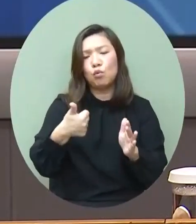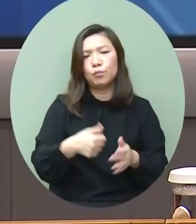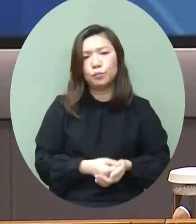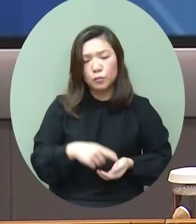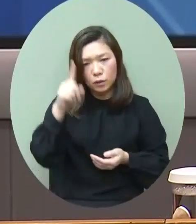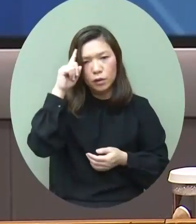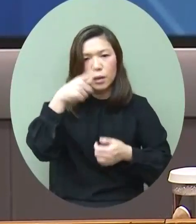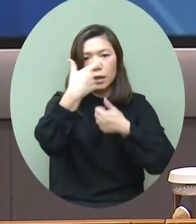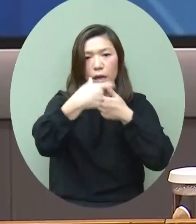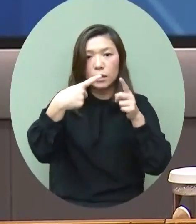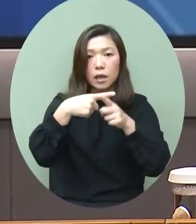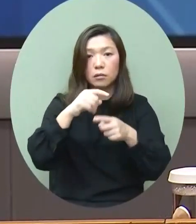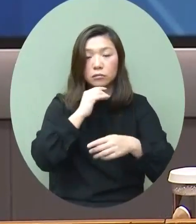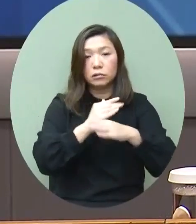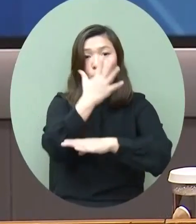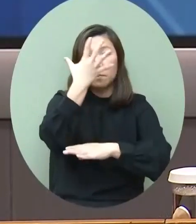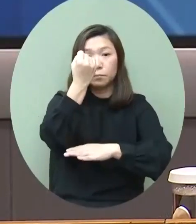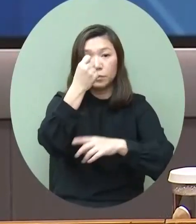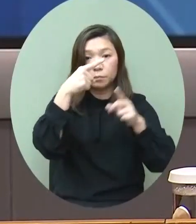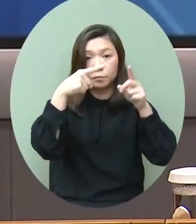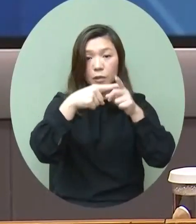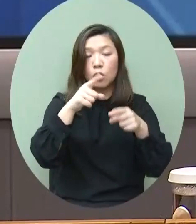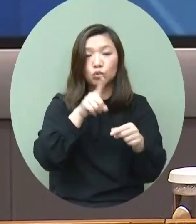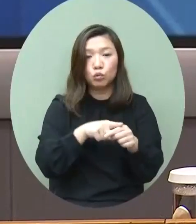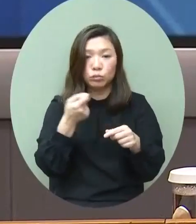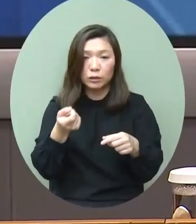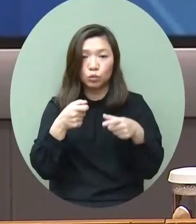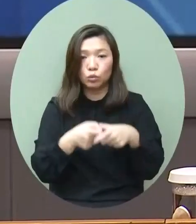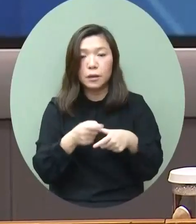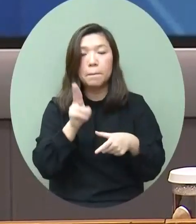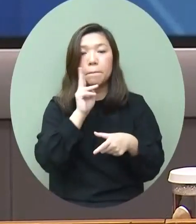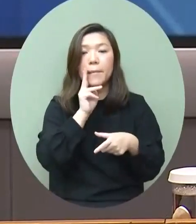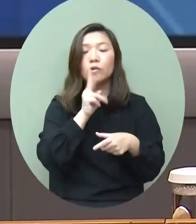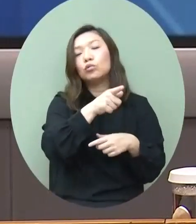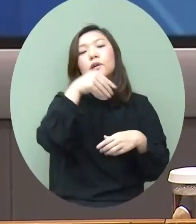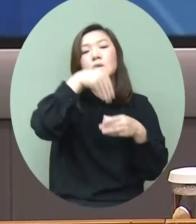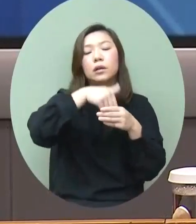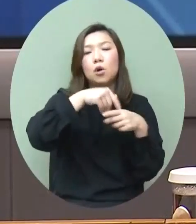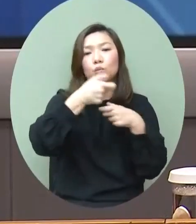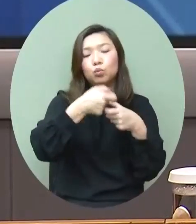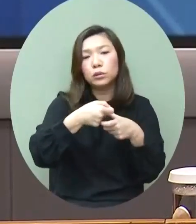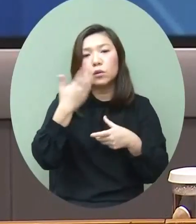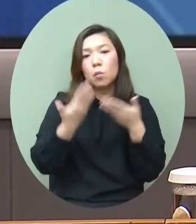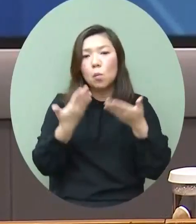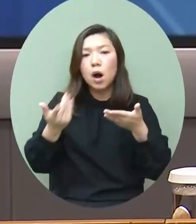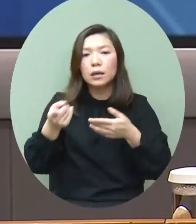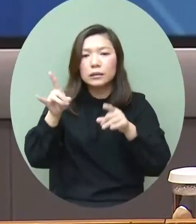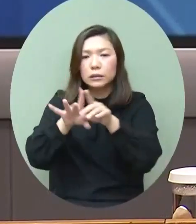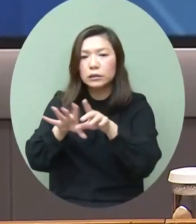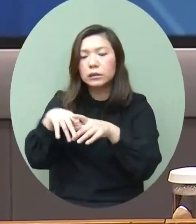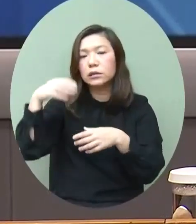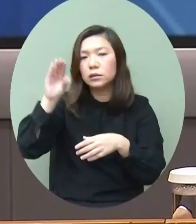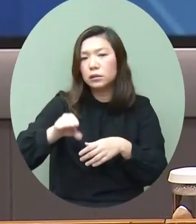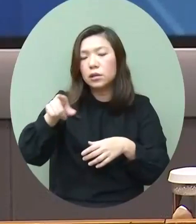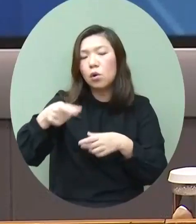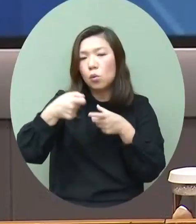員不超過五十人的各類中小金融機構例如政見公司和資產管理公司等都可以從中受惠